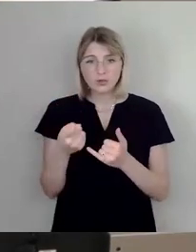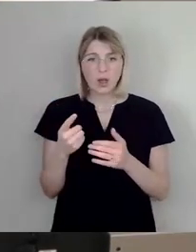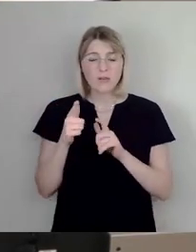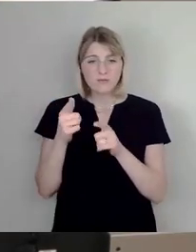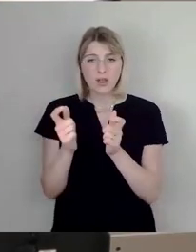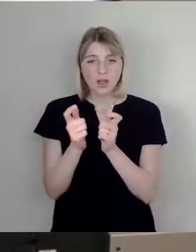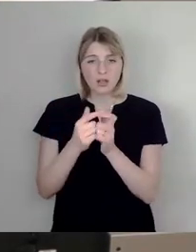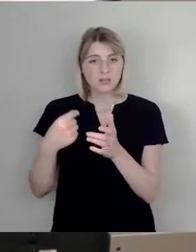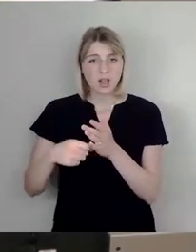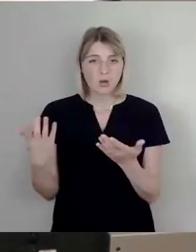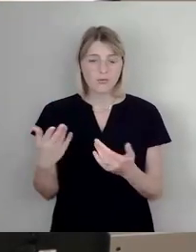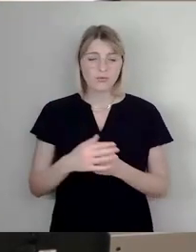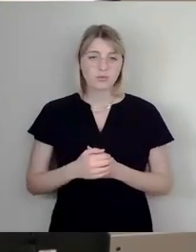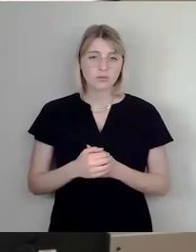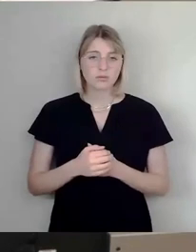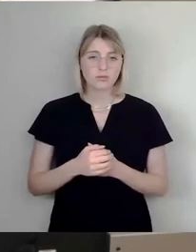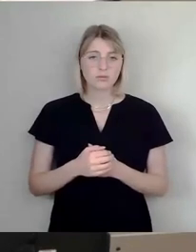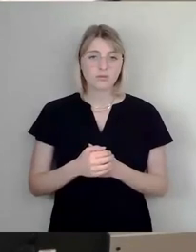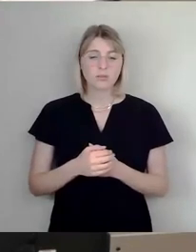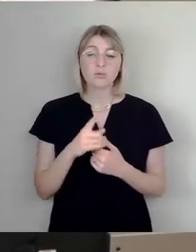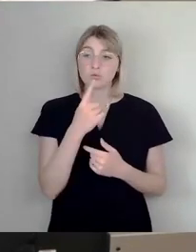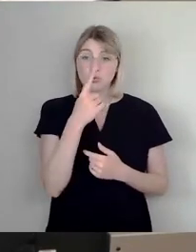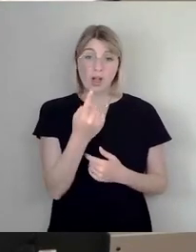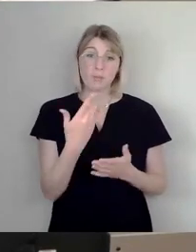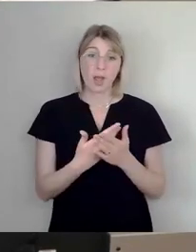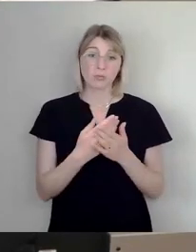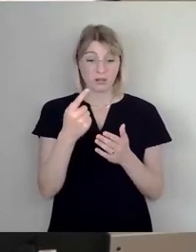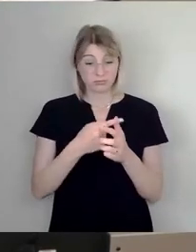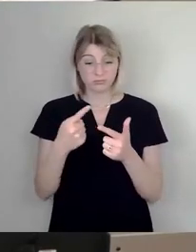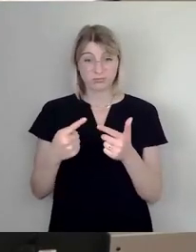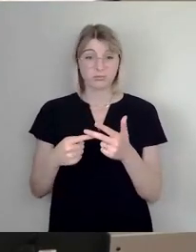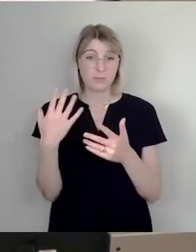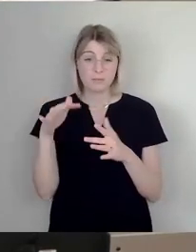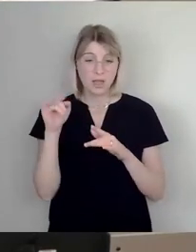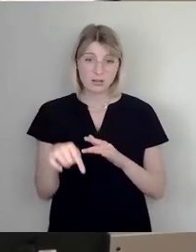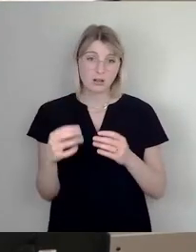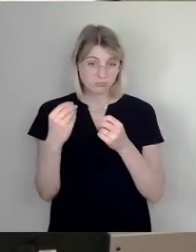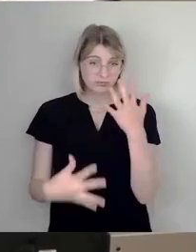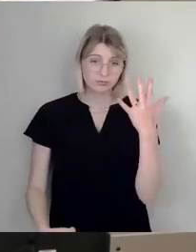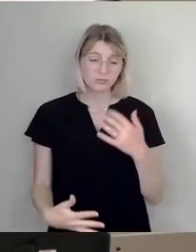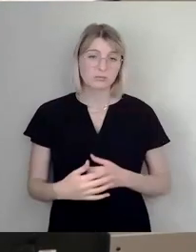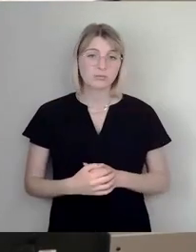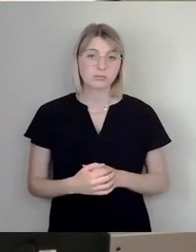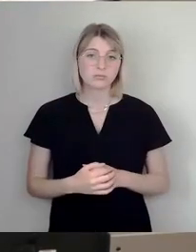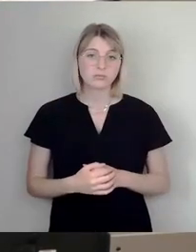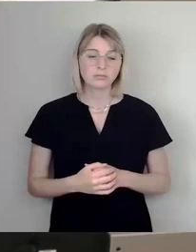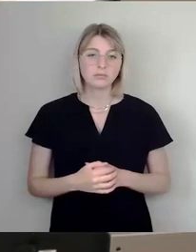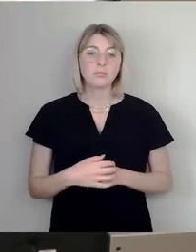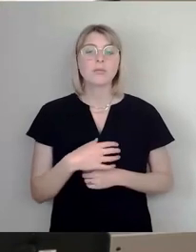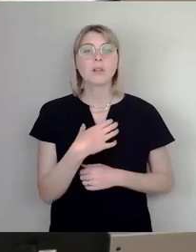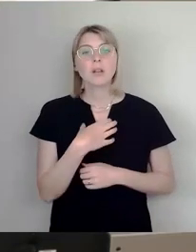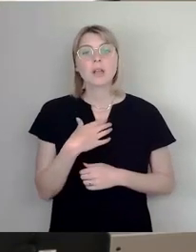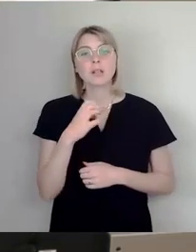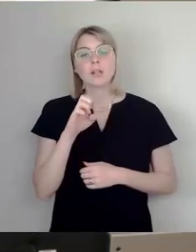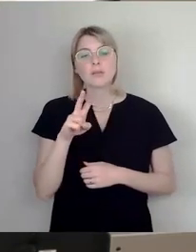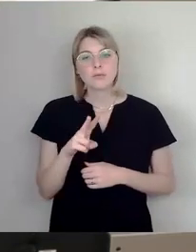unzähligen anderen. Auch die Leute, die sich mal mit dem VSR Dristen e.V., mit dem Verein für Soziale Rechtspflege zusammengesetzt haben oder